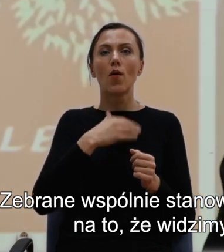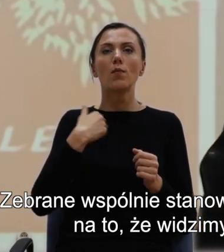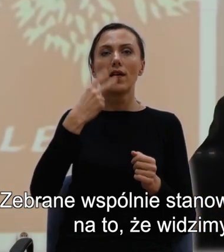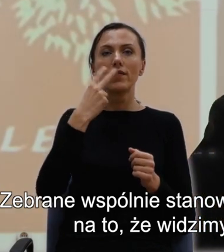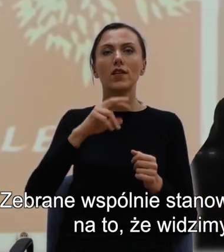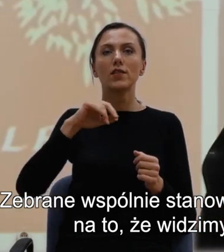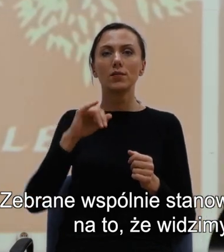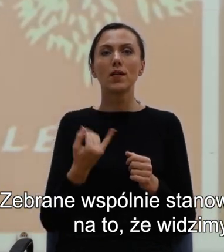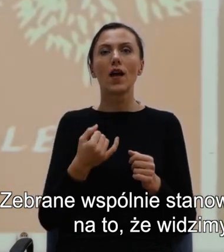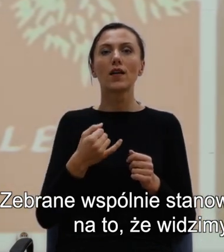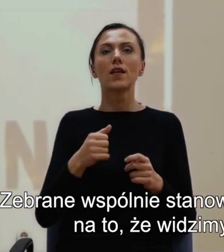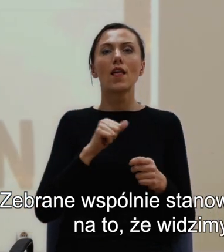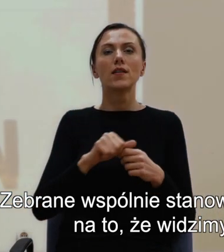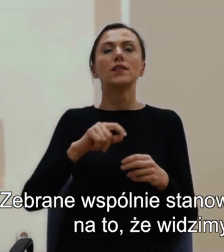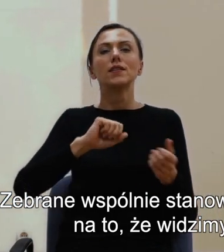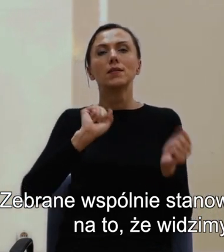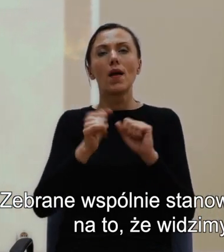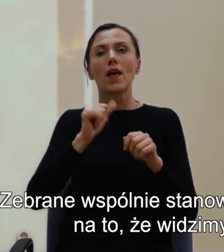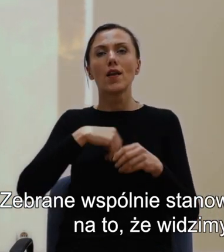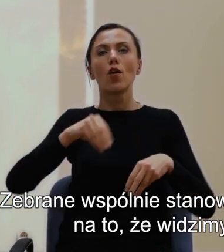ewolucja znanej książki.